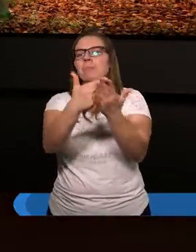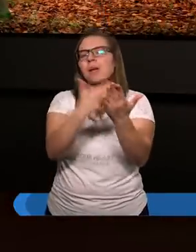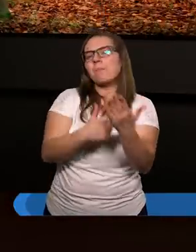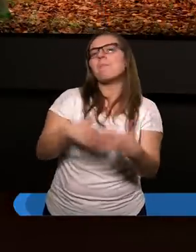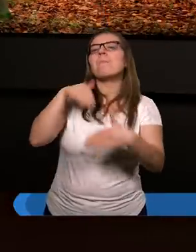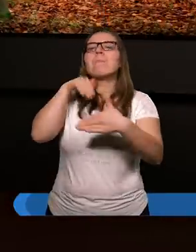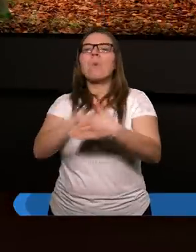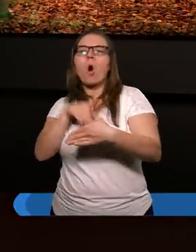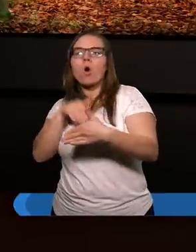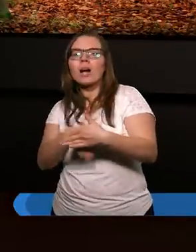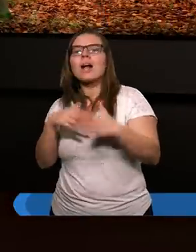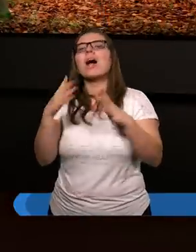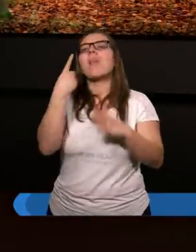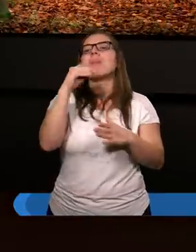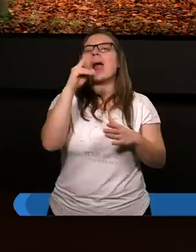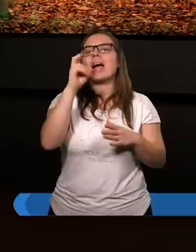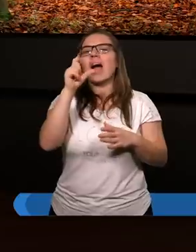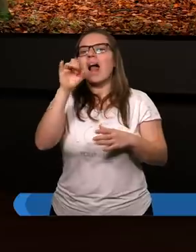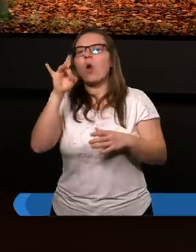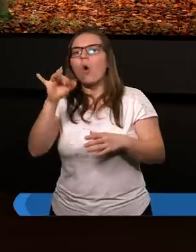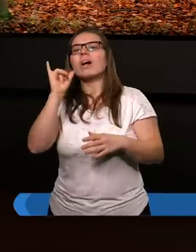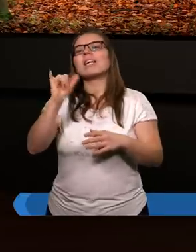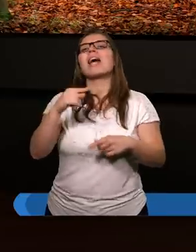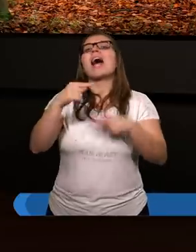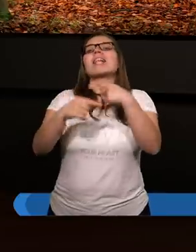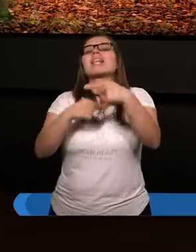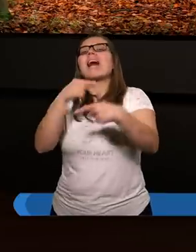moralne, czyli dekalog i ceremonialne,